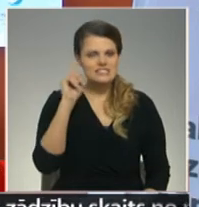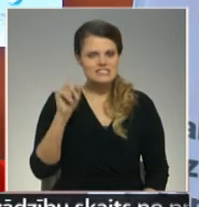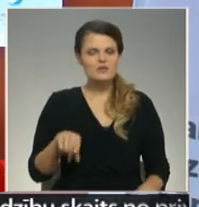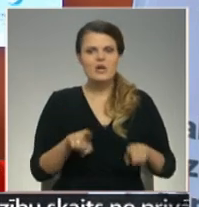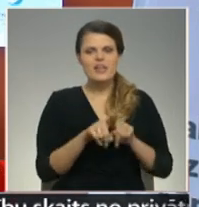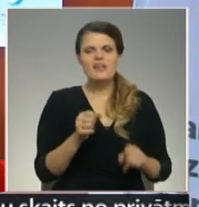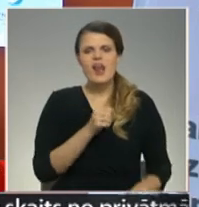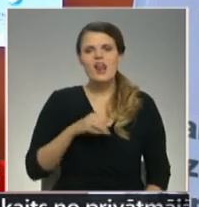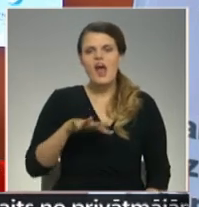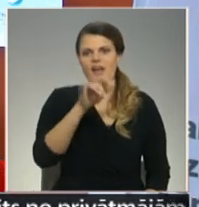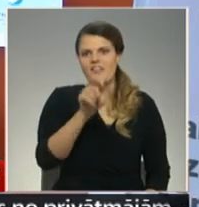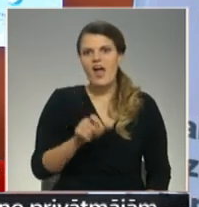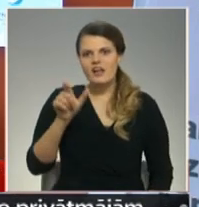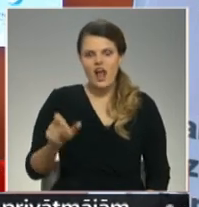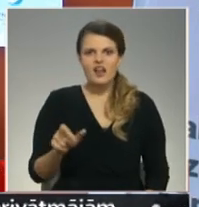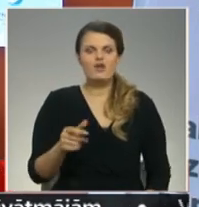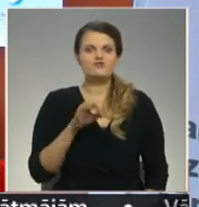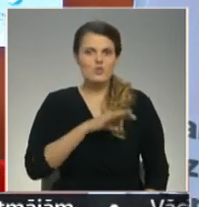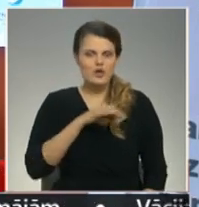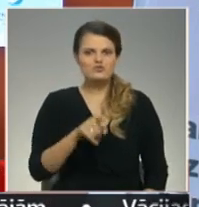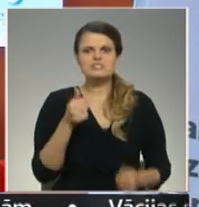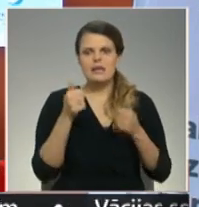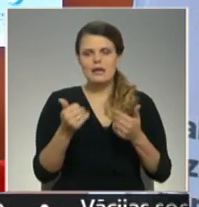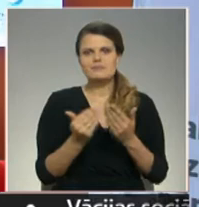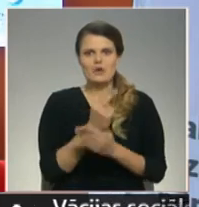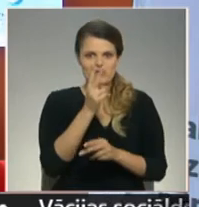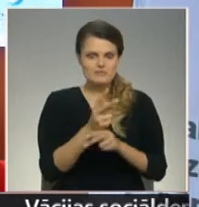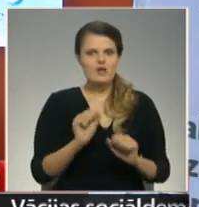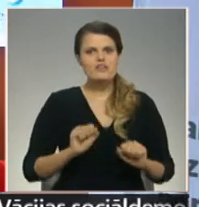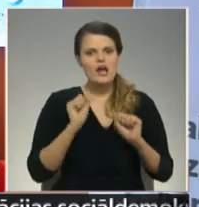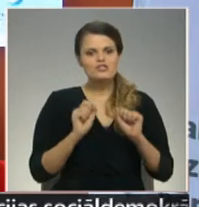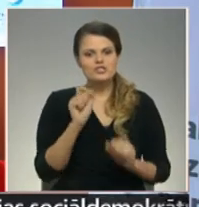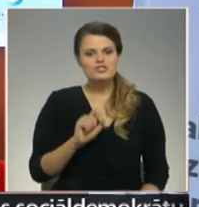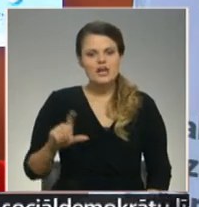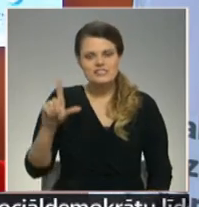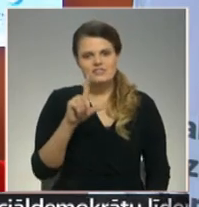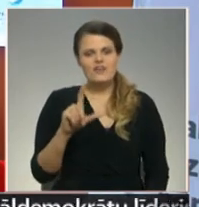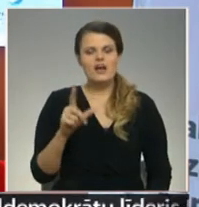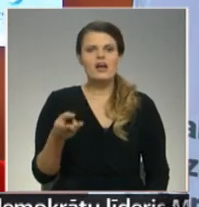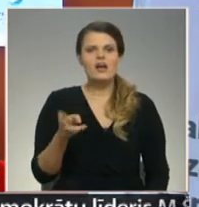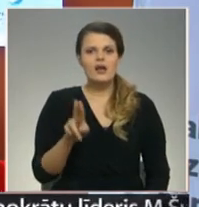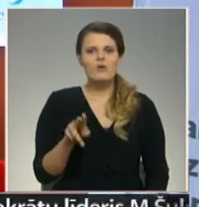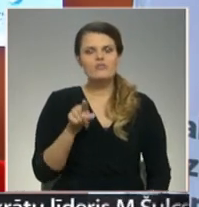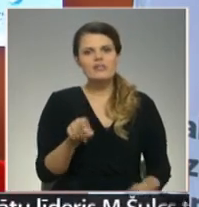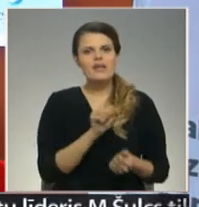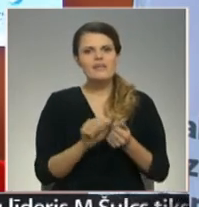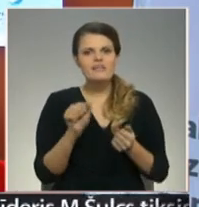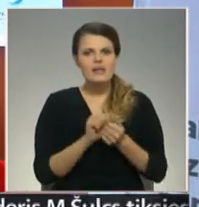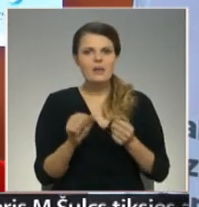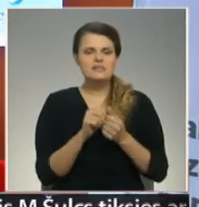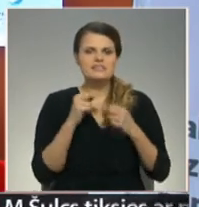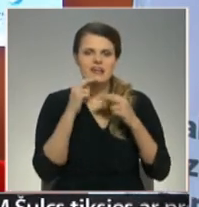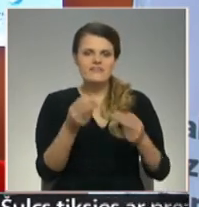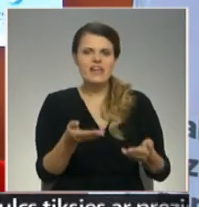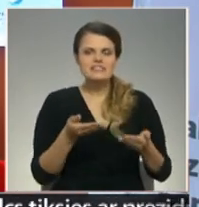arī Latgliešu raksturi, tas ir ļoti labs izaicinājums. Tad jācenšās vairāk. Un tai dabiskai viesmīlībai,